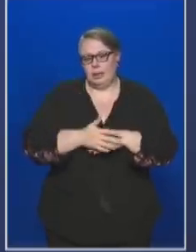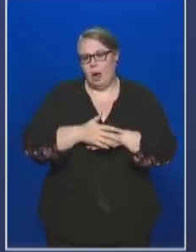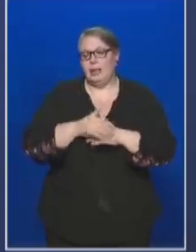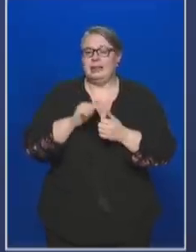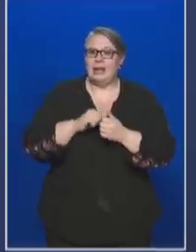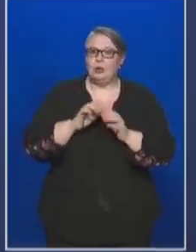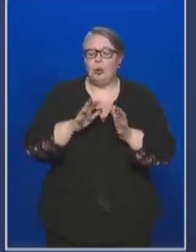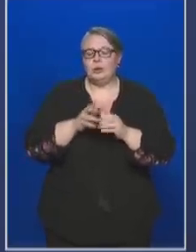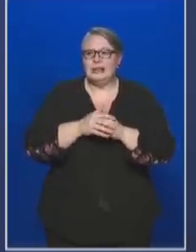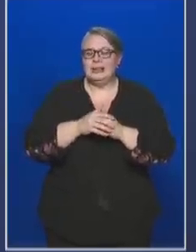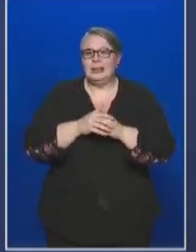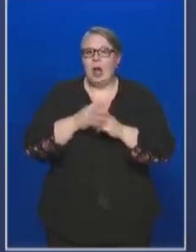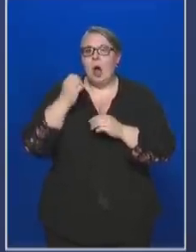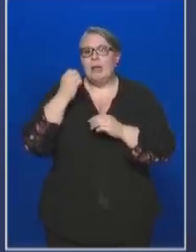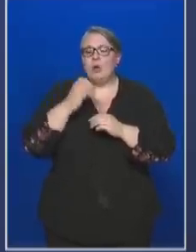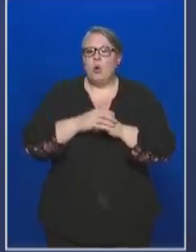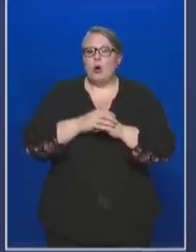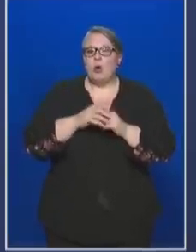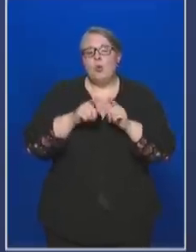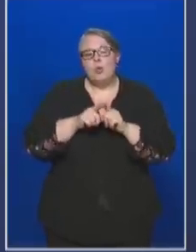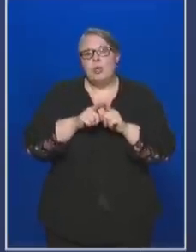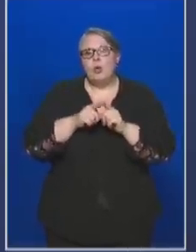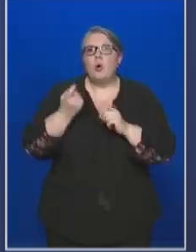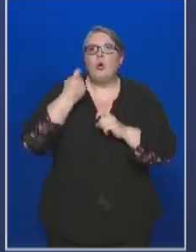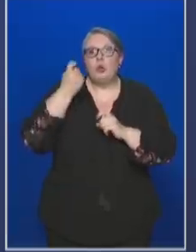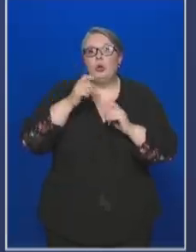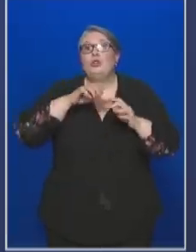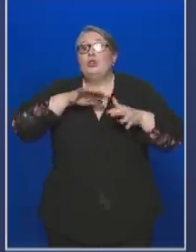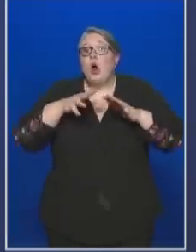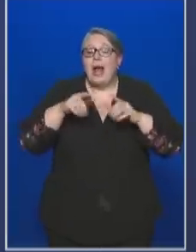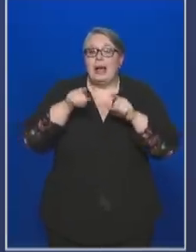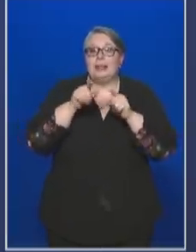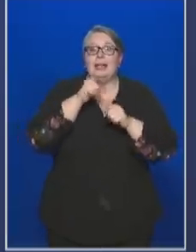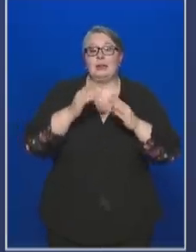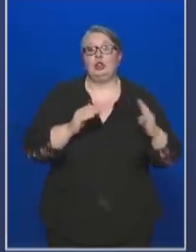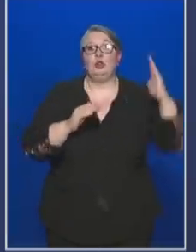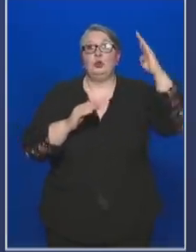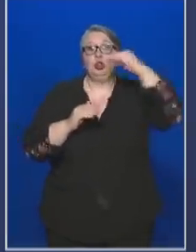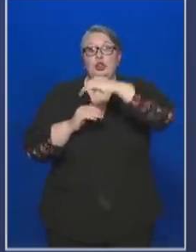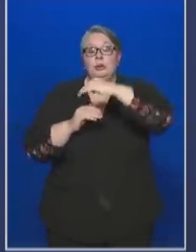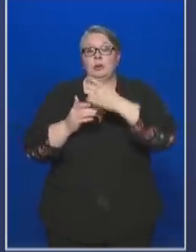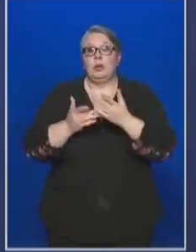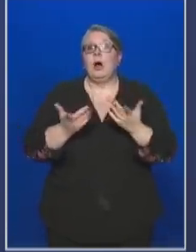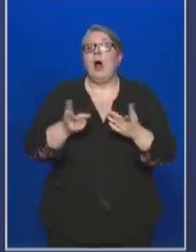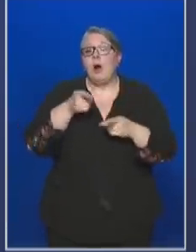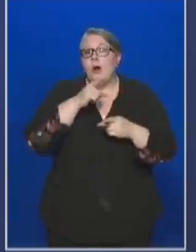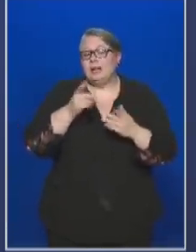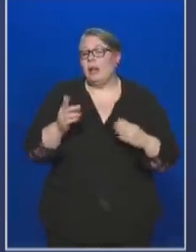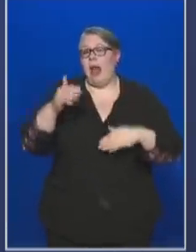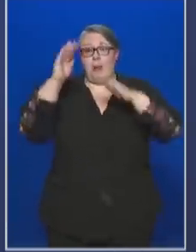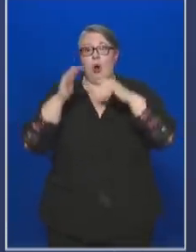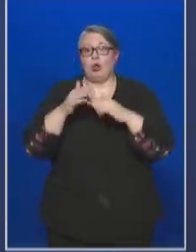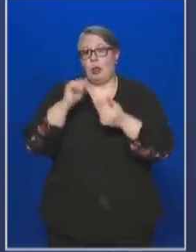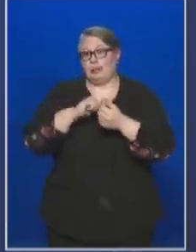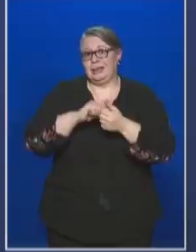dátumot, amikor becsüljük azt, hogy talán a csúcsra fut ez a járvány. Ez azt